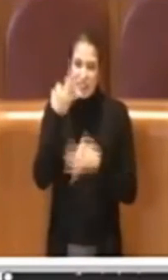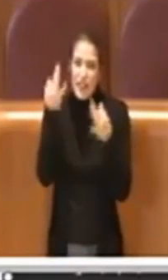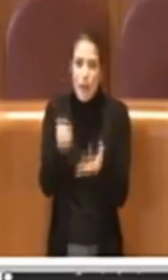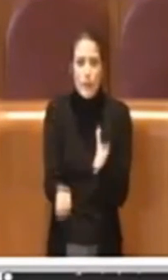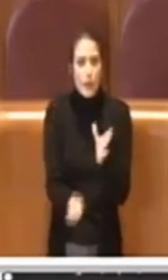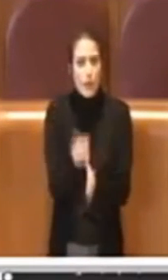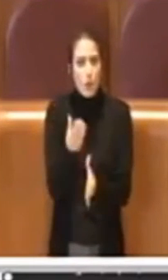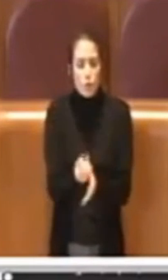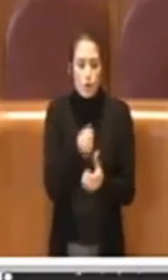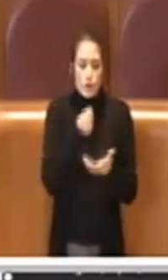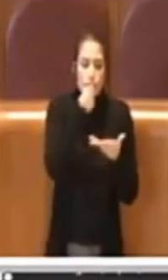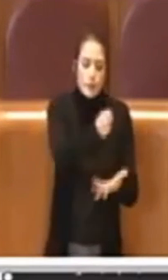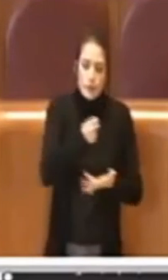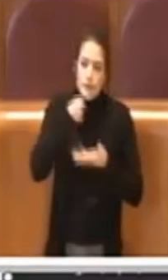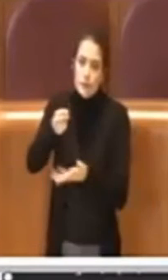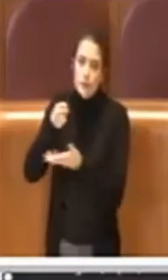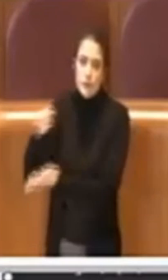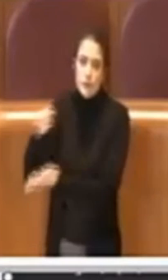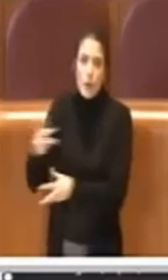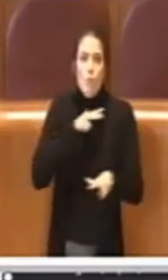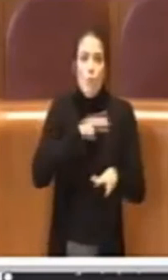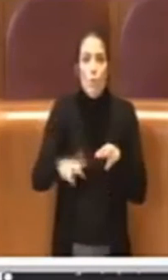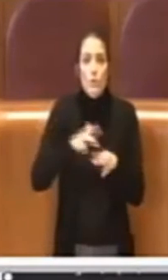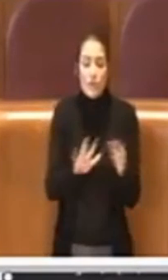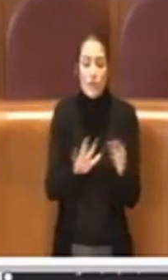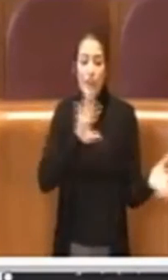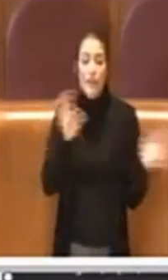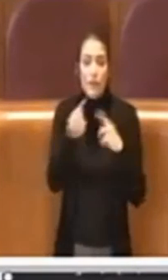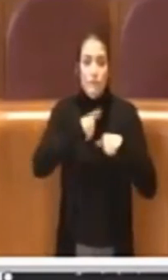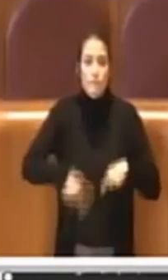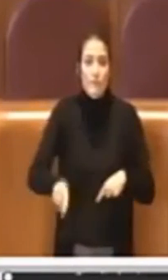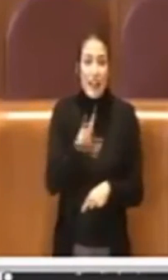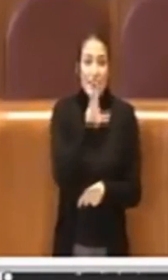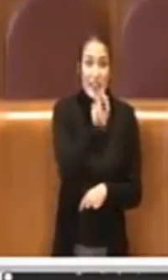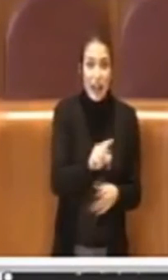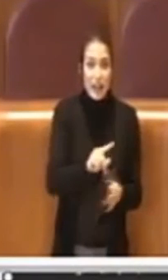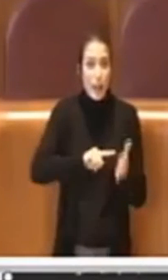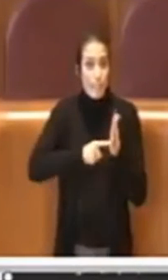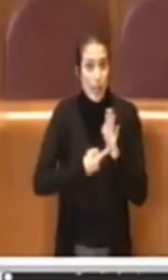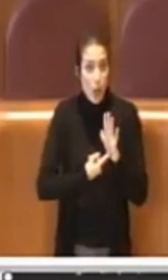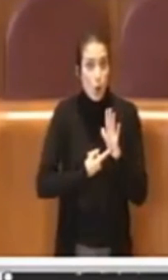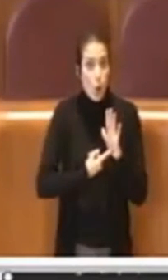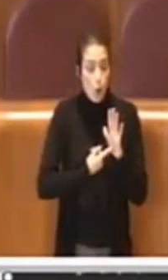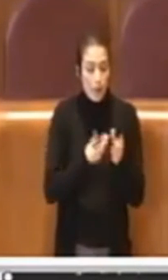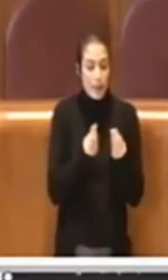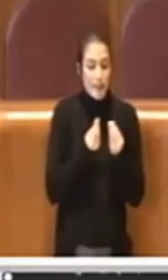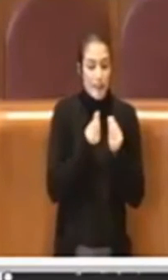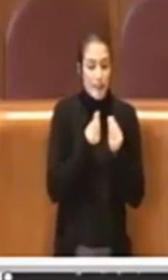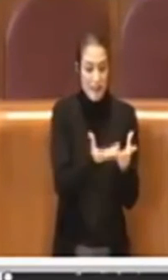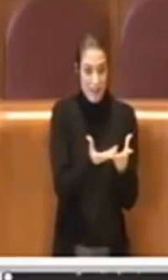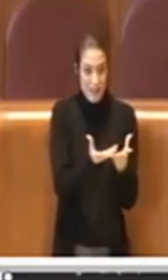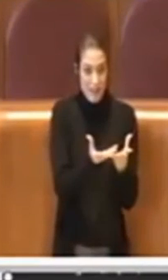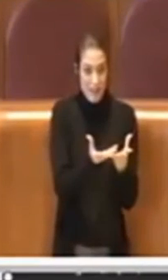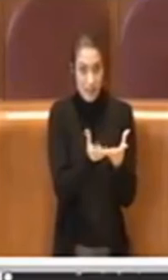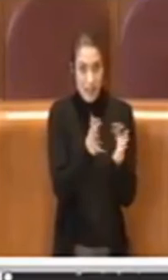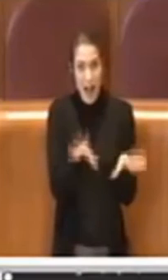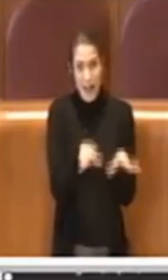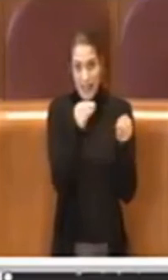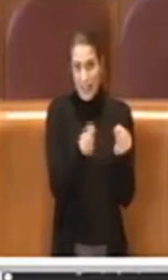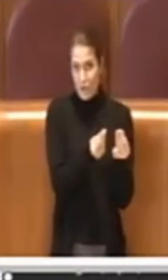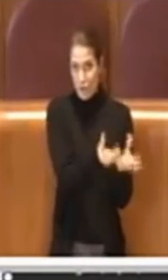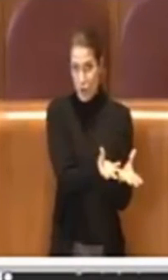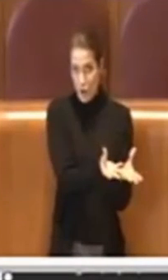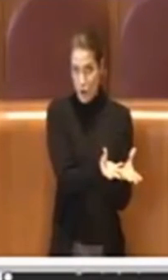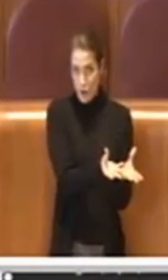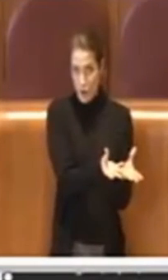risorse ai municipi al punto che siamo passati dai 30 milioni che venivano dati all'inizio